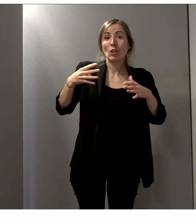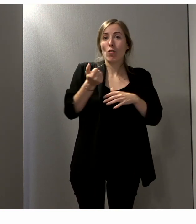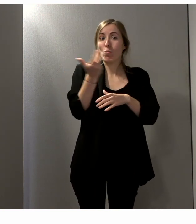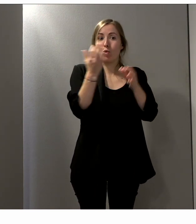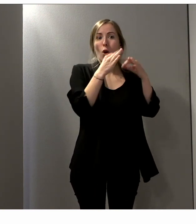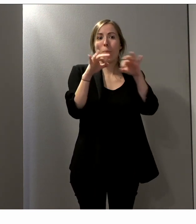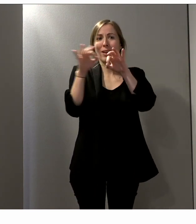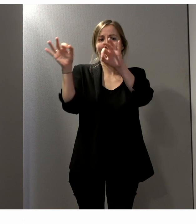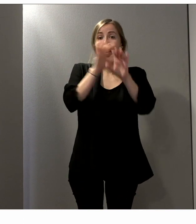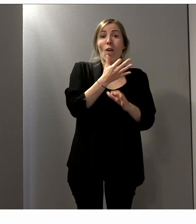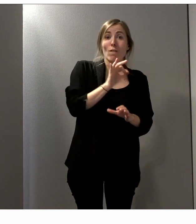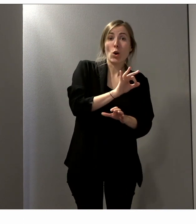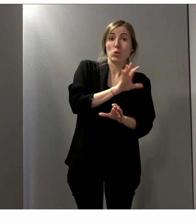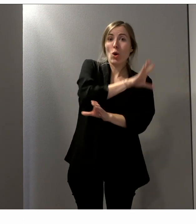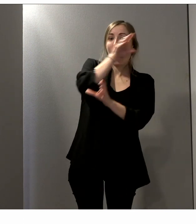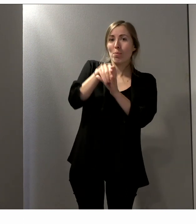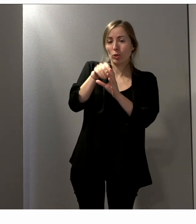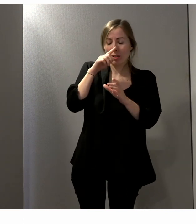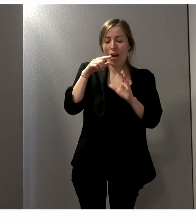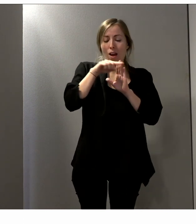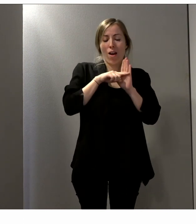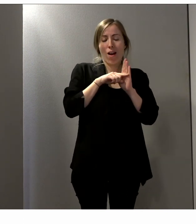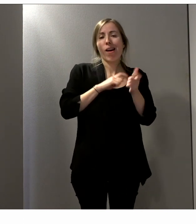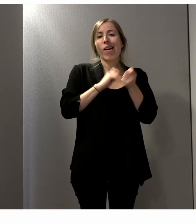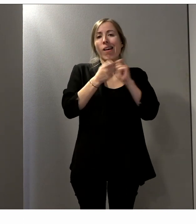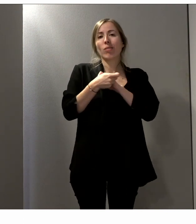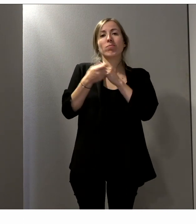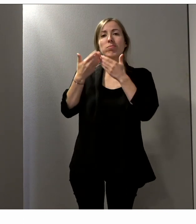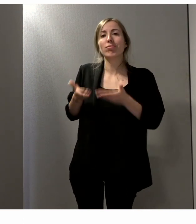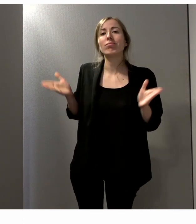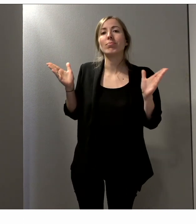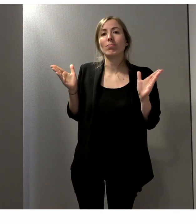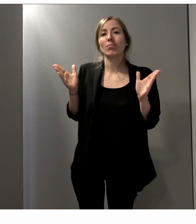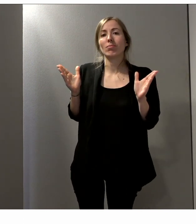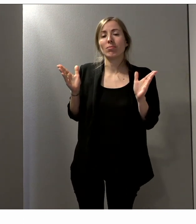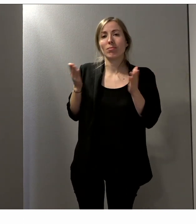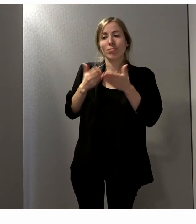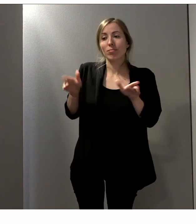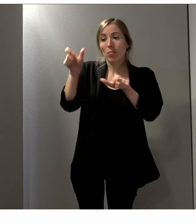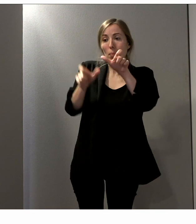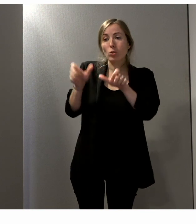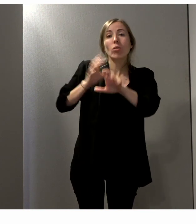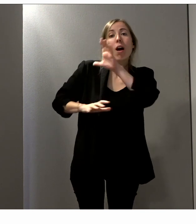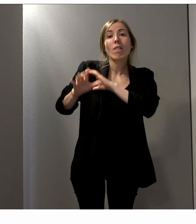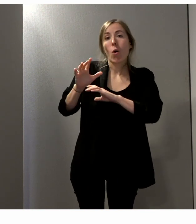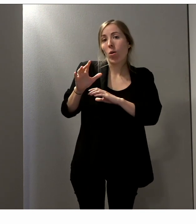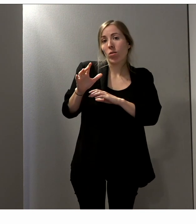dont la France, il me semble, de changer les règles pour permettre aux personnes qui étaient précédemment sous